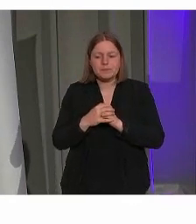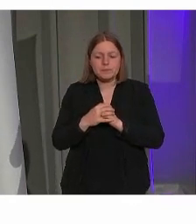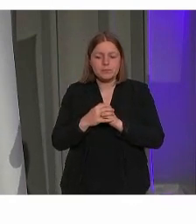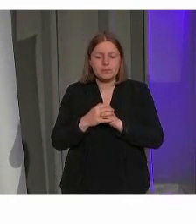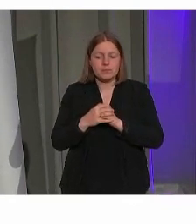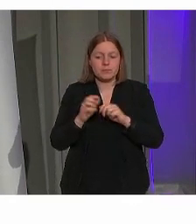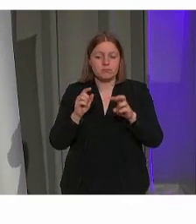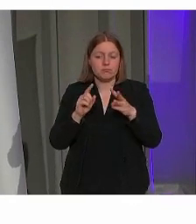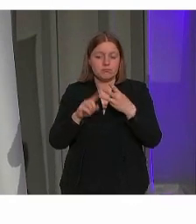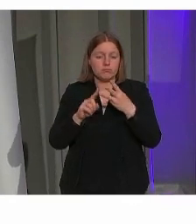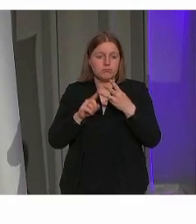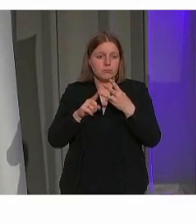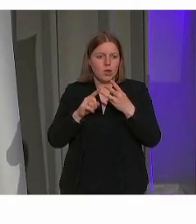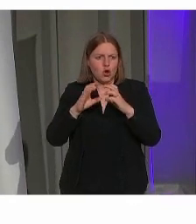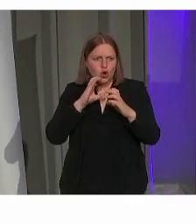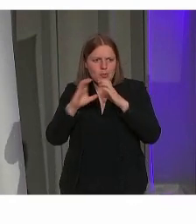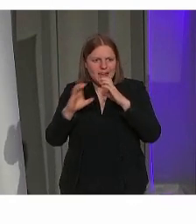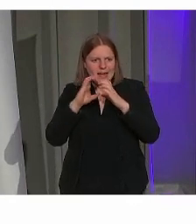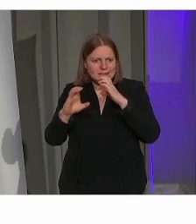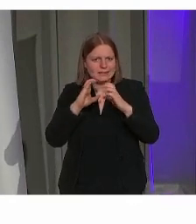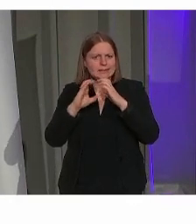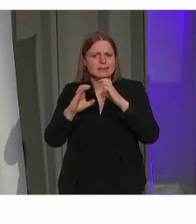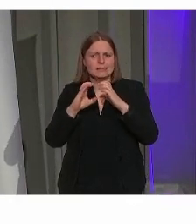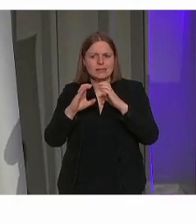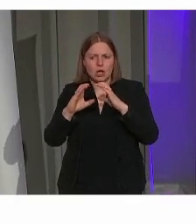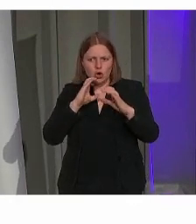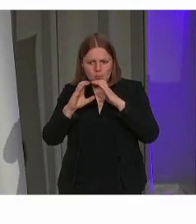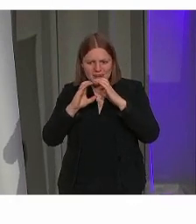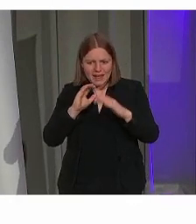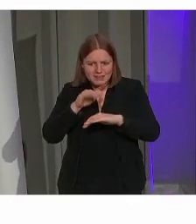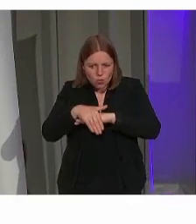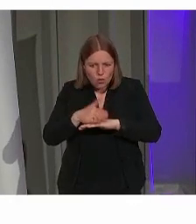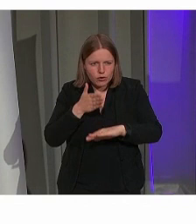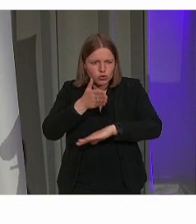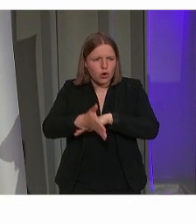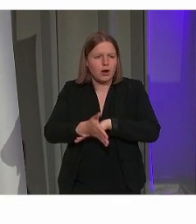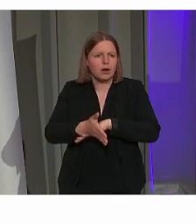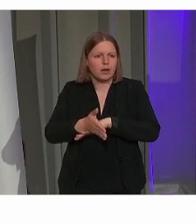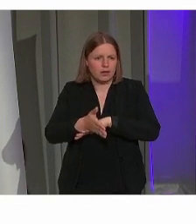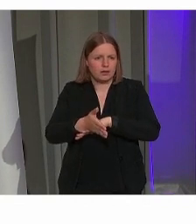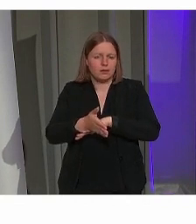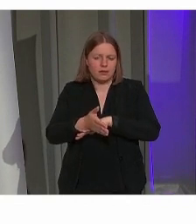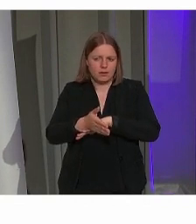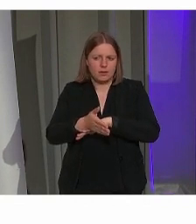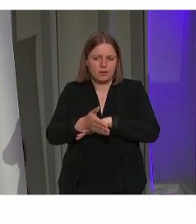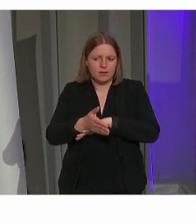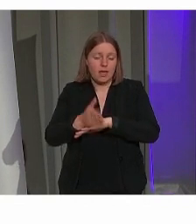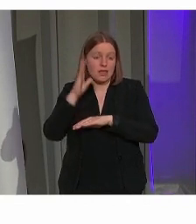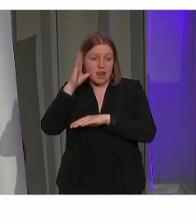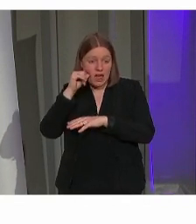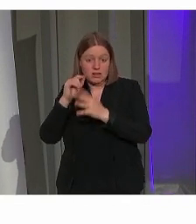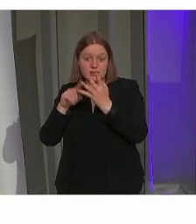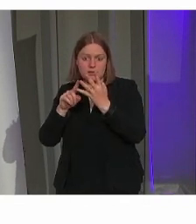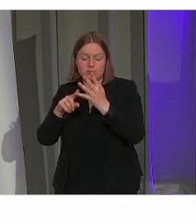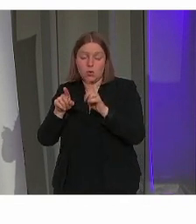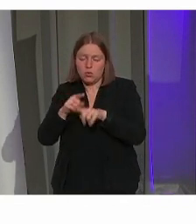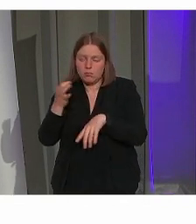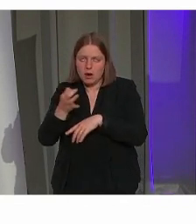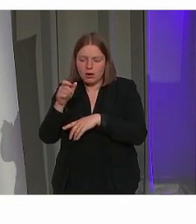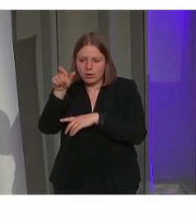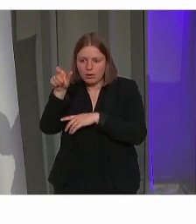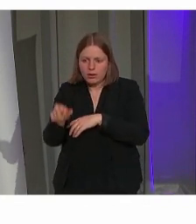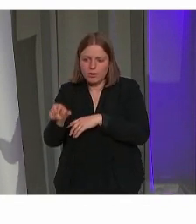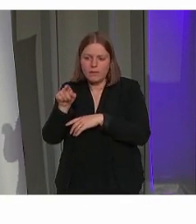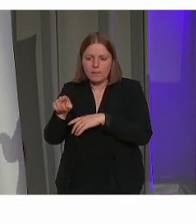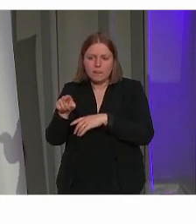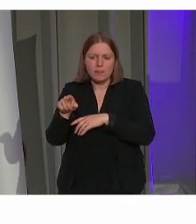Communicatie is een ander fundament. Communicatie over toegankelijkheid. Een laatste, maar niet onbelangrijkheid, die